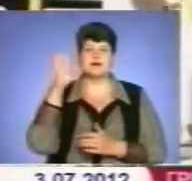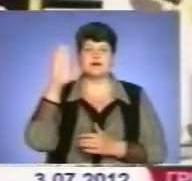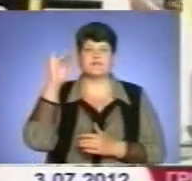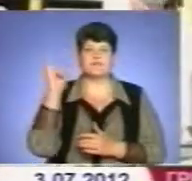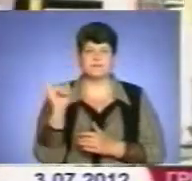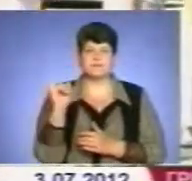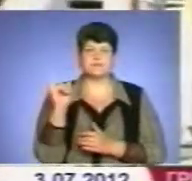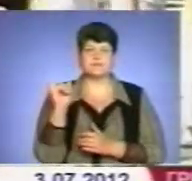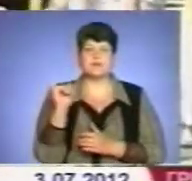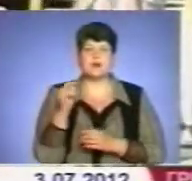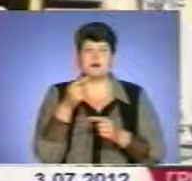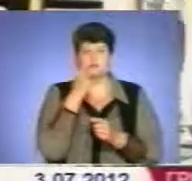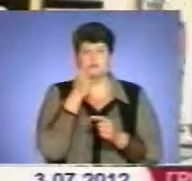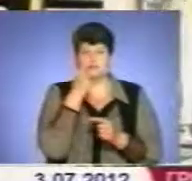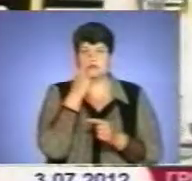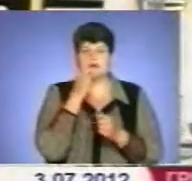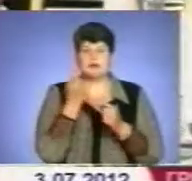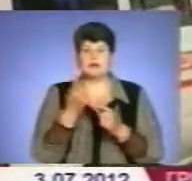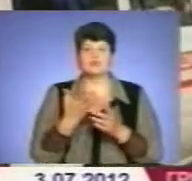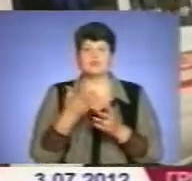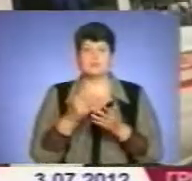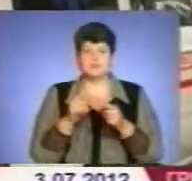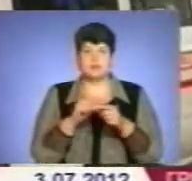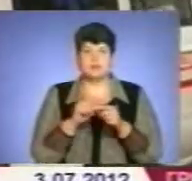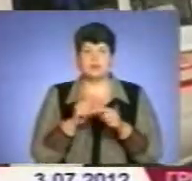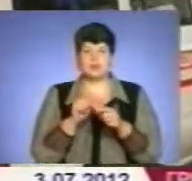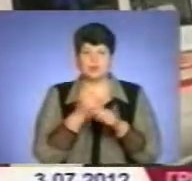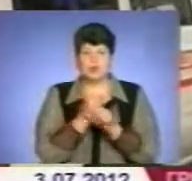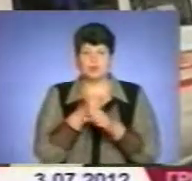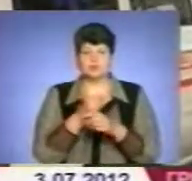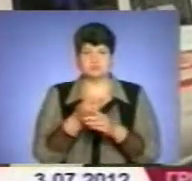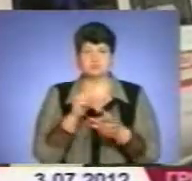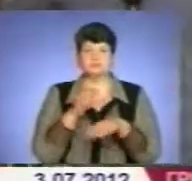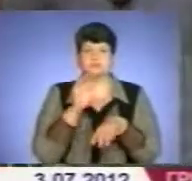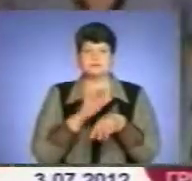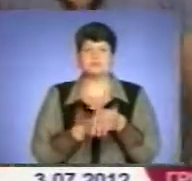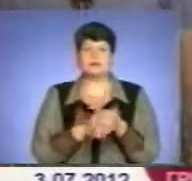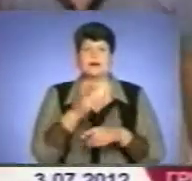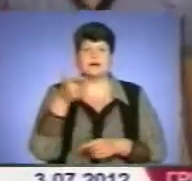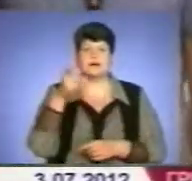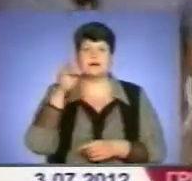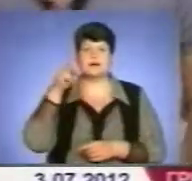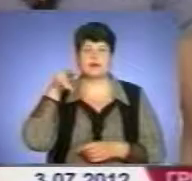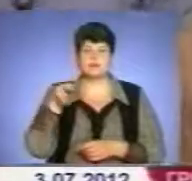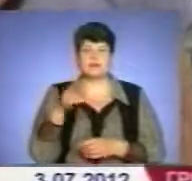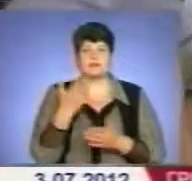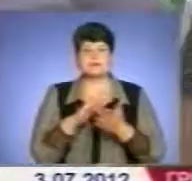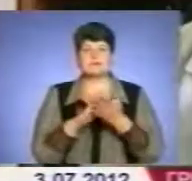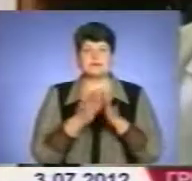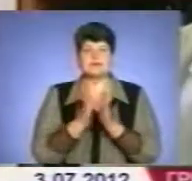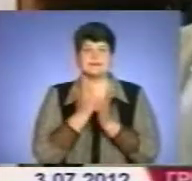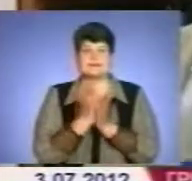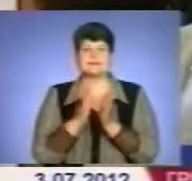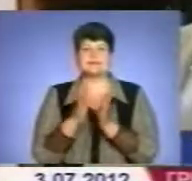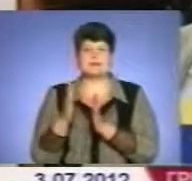захворювань. А нещодавно в одній людини лабораторно підтвердили грип. Однак ситуація стабільна, кажуть епідеміологи. Показники